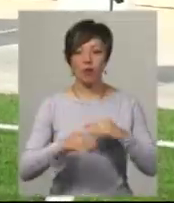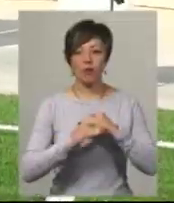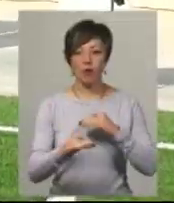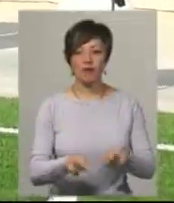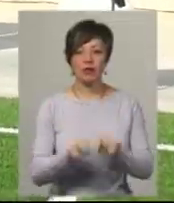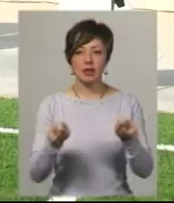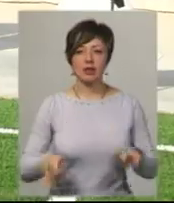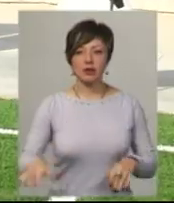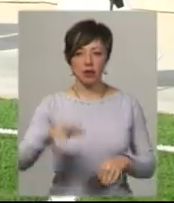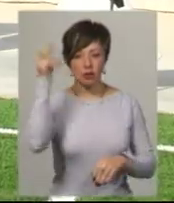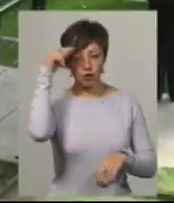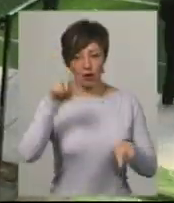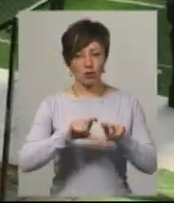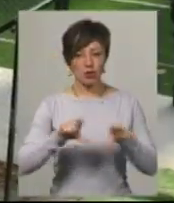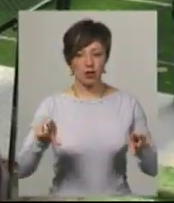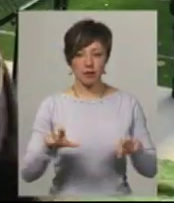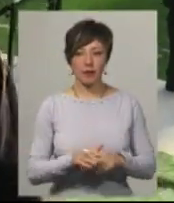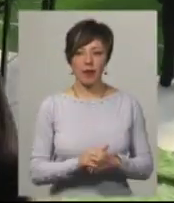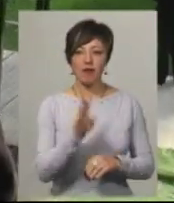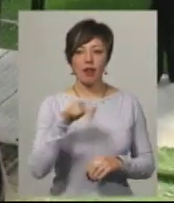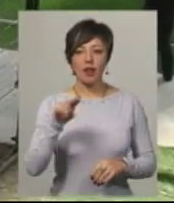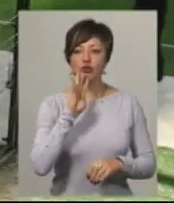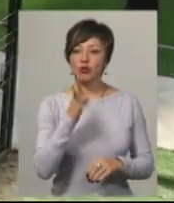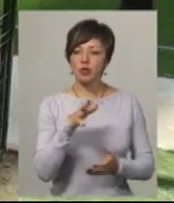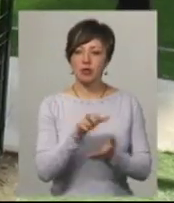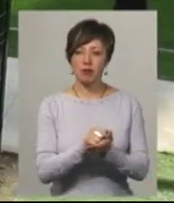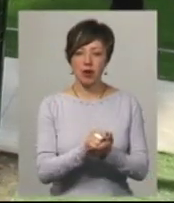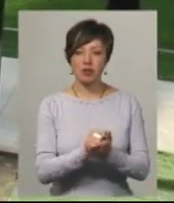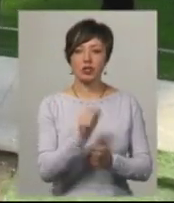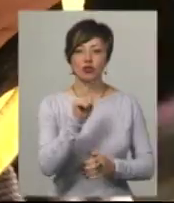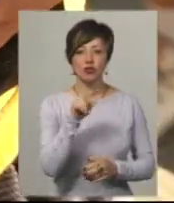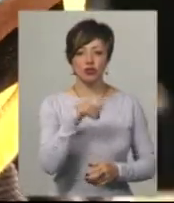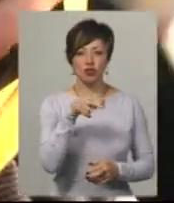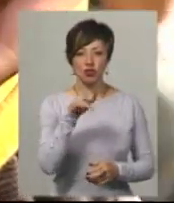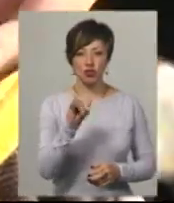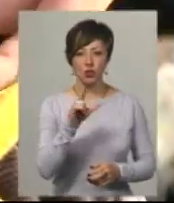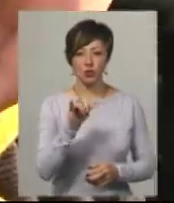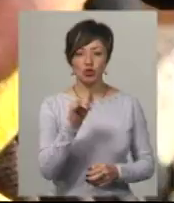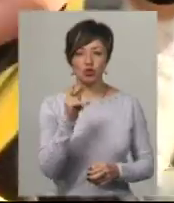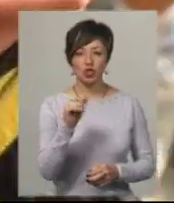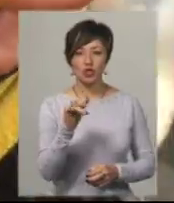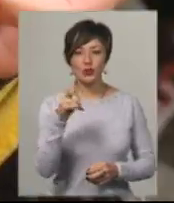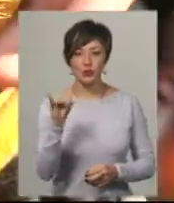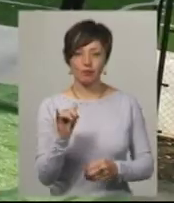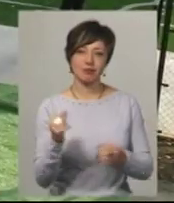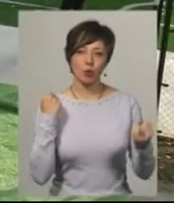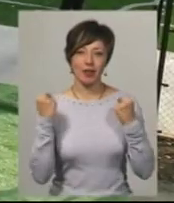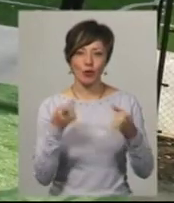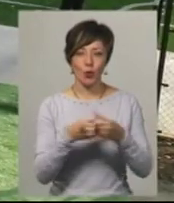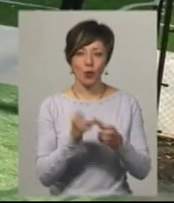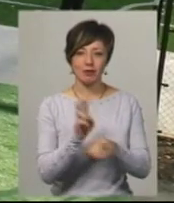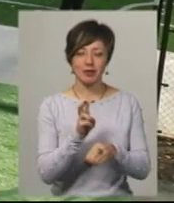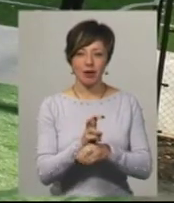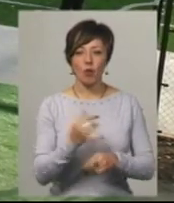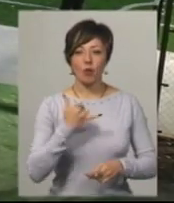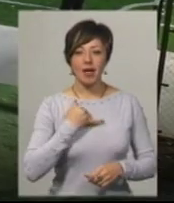відкрили на території навчального закладу. Влад Ратушний, 4 роки займається джео-джитсом. Каже, 5 днів на тиждень відвідує спортивний гурток. В мене